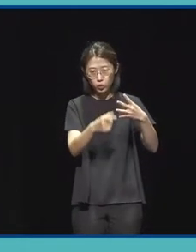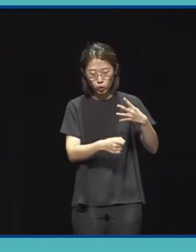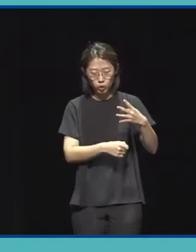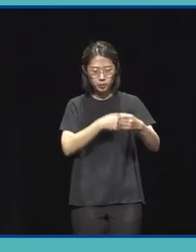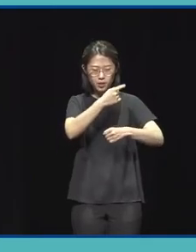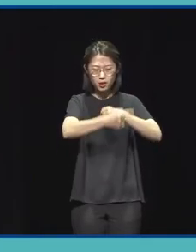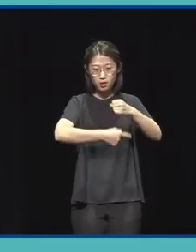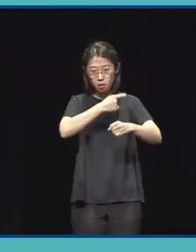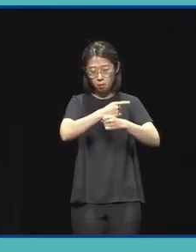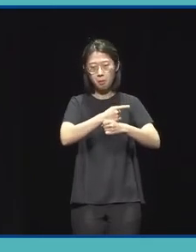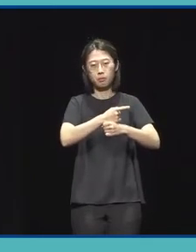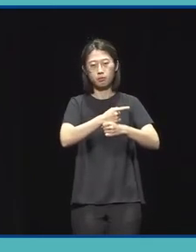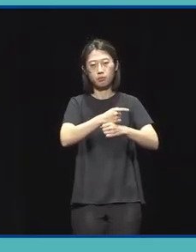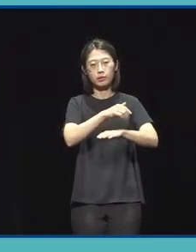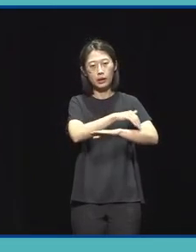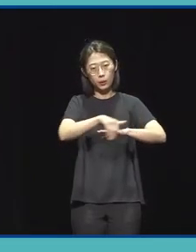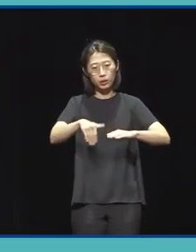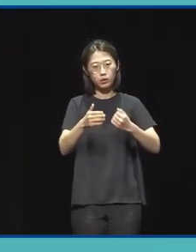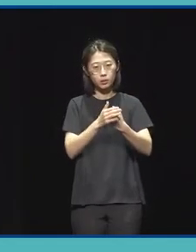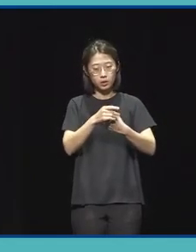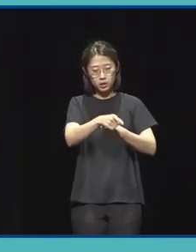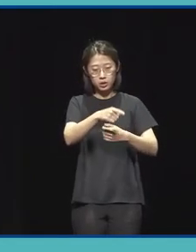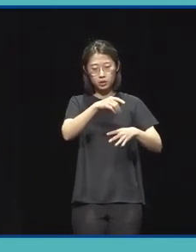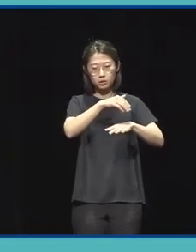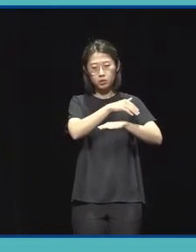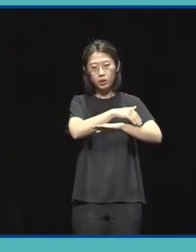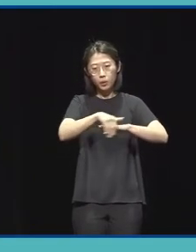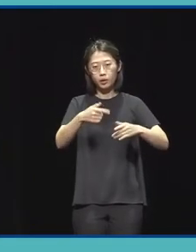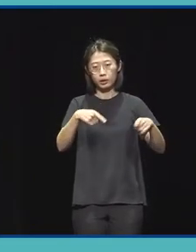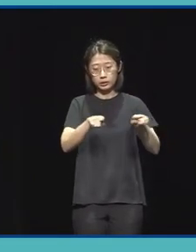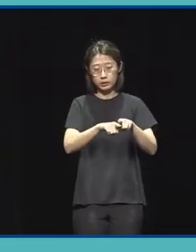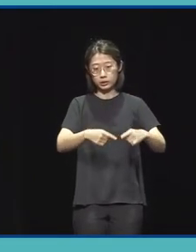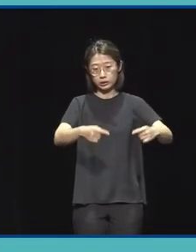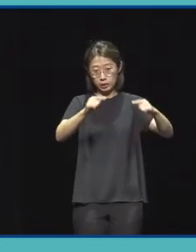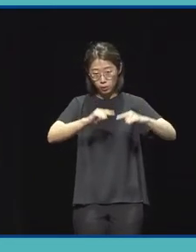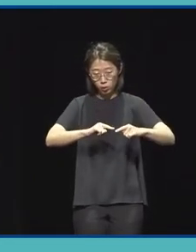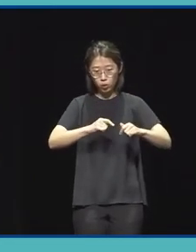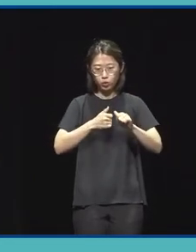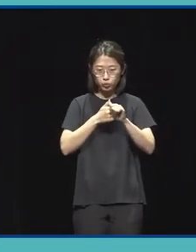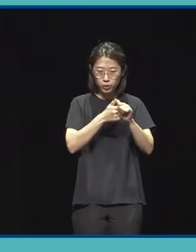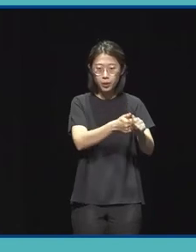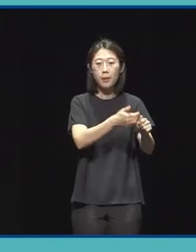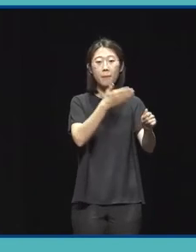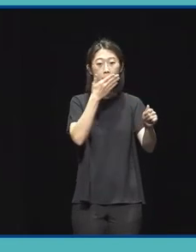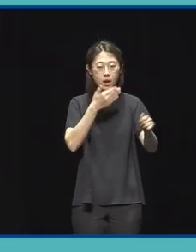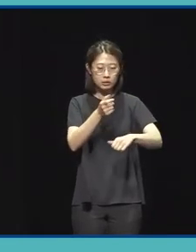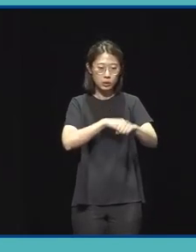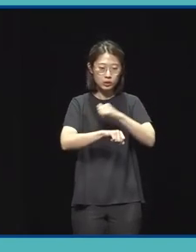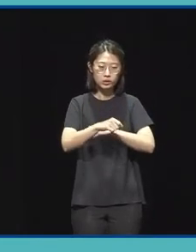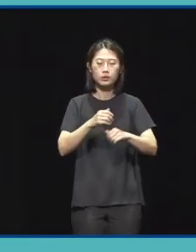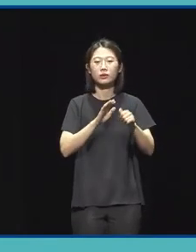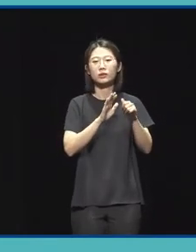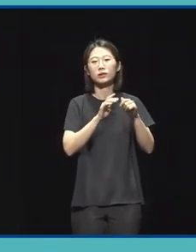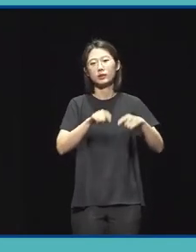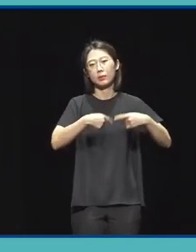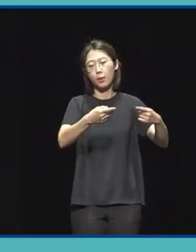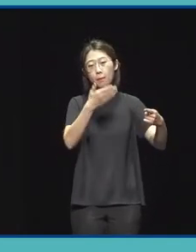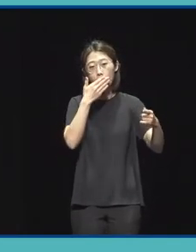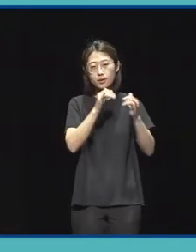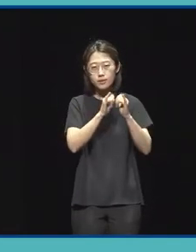구성되어 있기 때문에 이 과정을 충분히 같이 수행하실 수 있고 적극적으로 참여하실 수 있는